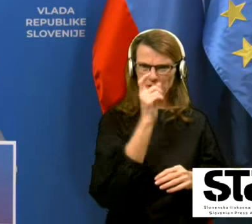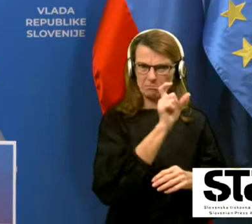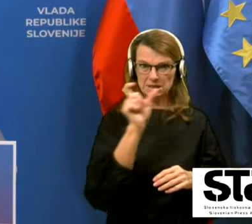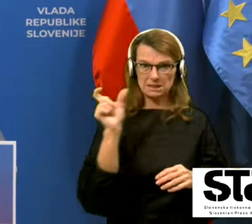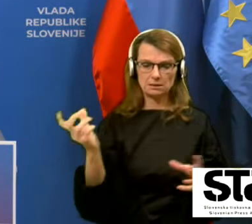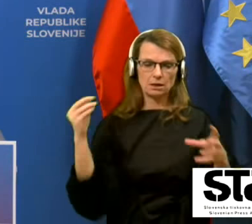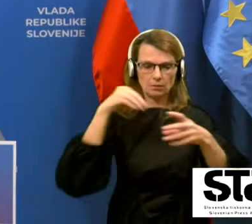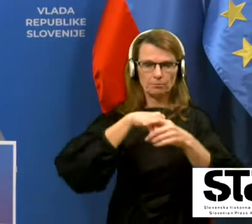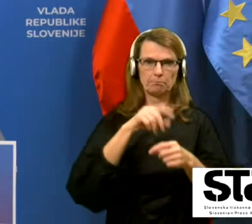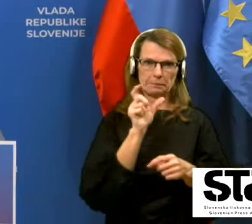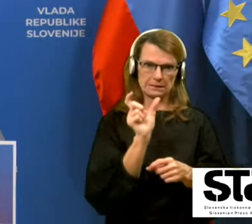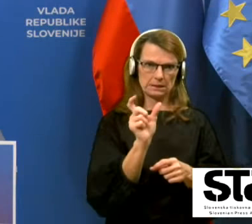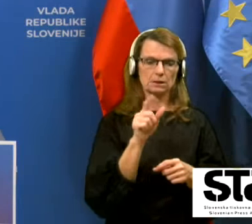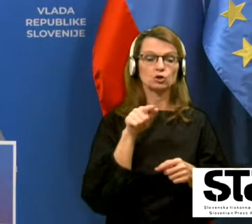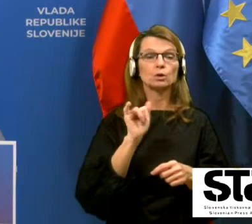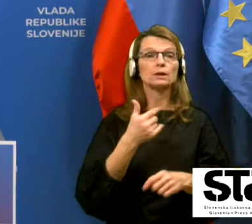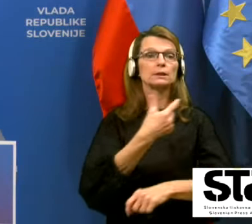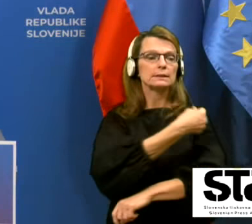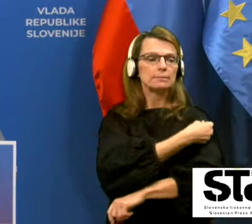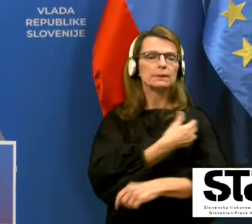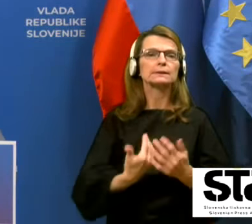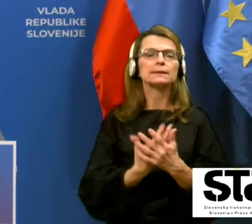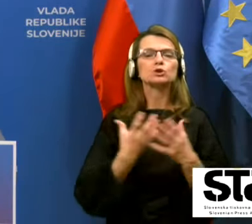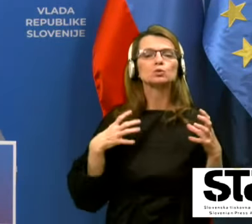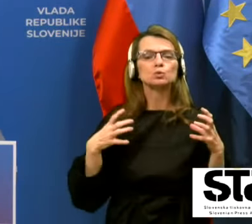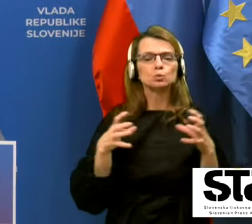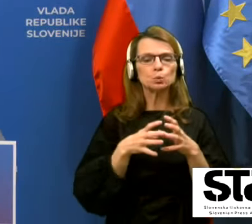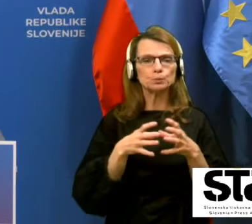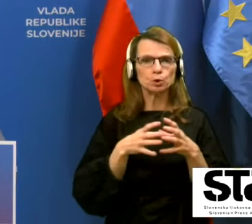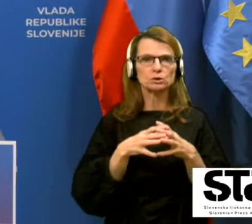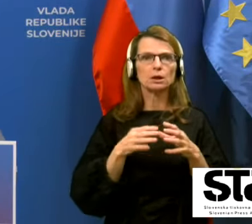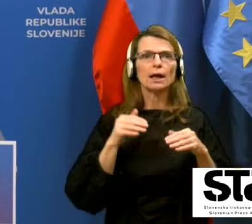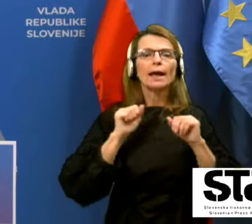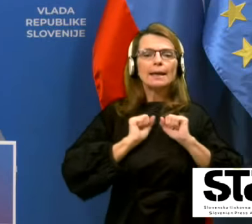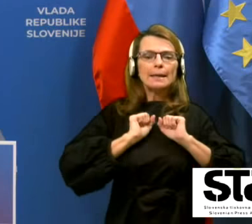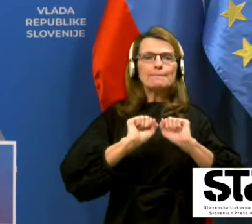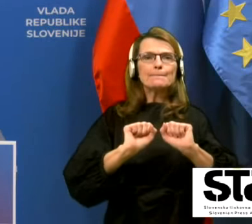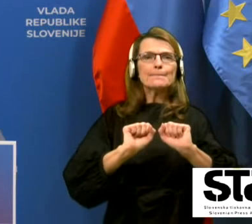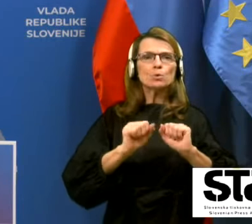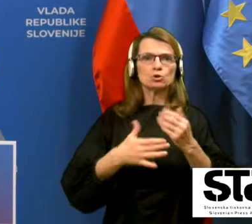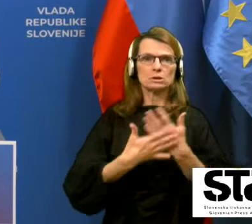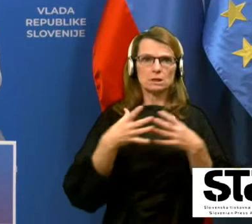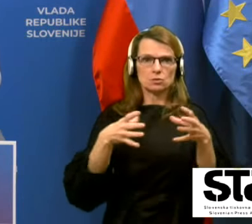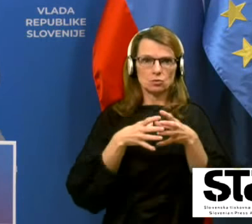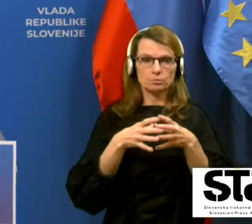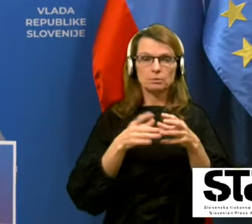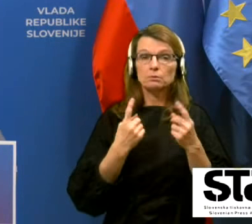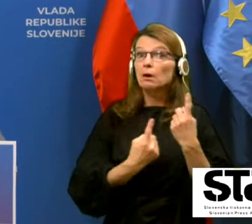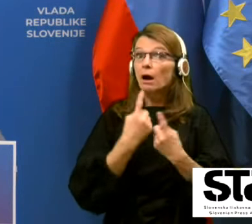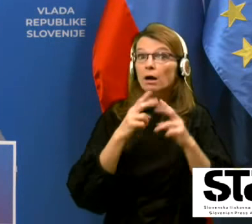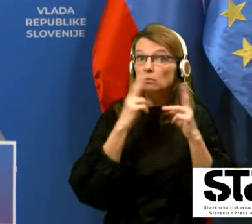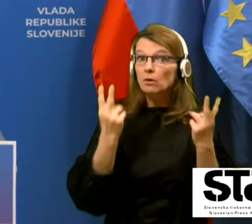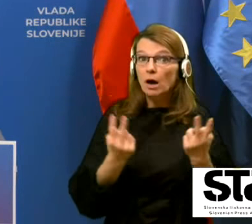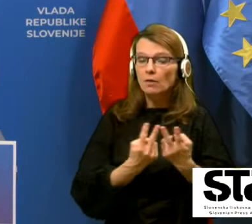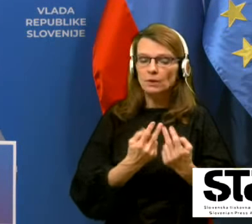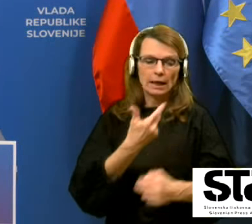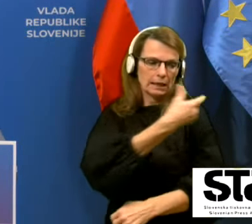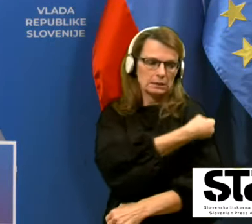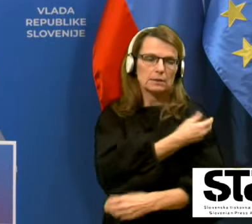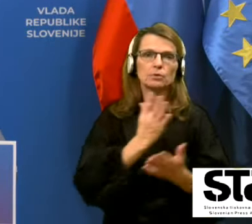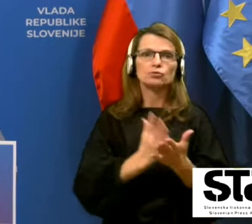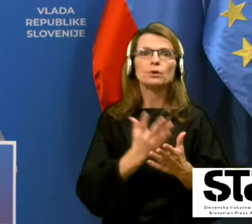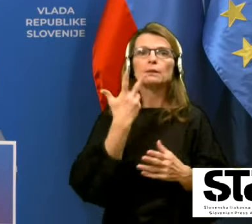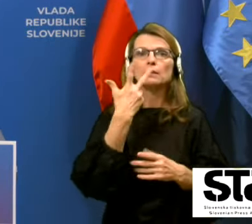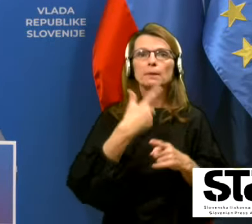cepljenje za skupnost, imunost za skupnost. Kaj se dogaja v svetu? Mislim, da so ceplji že 3